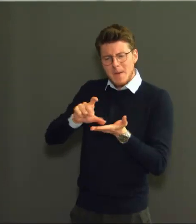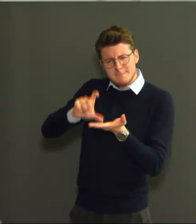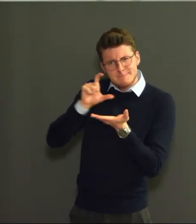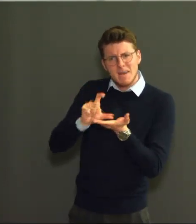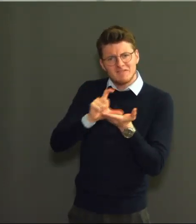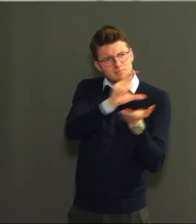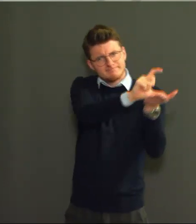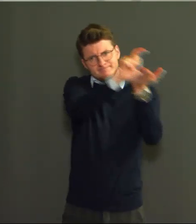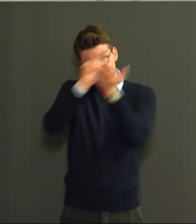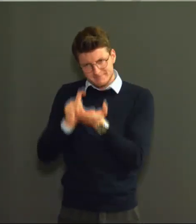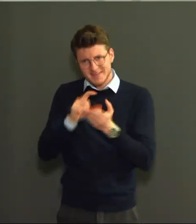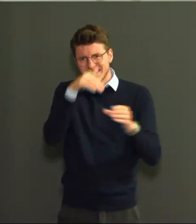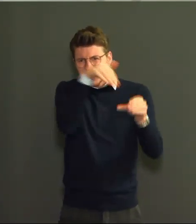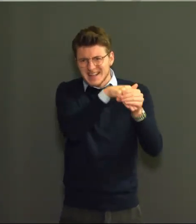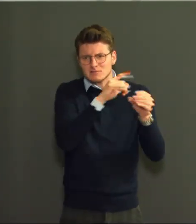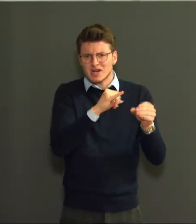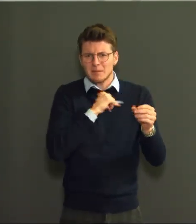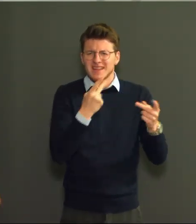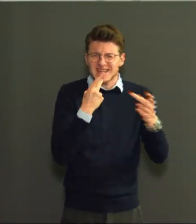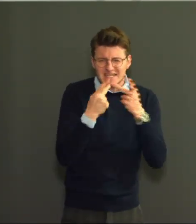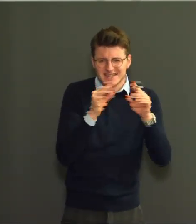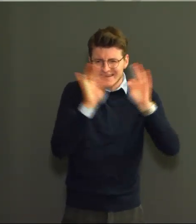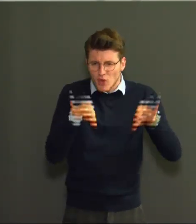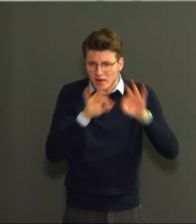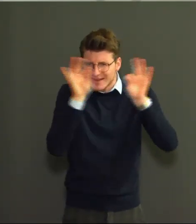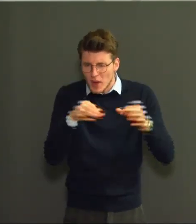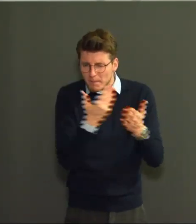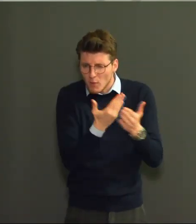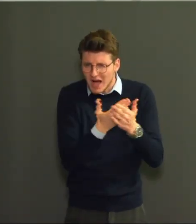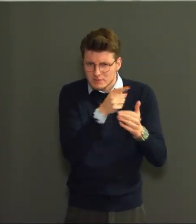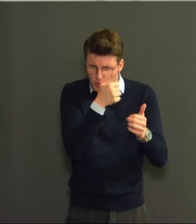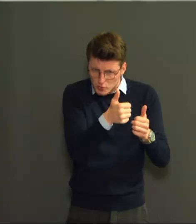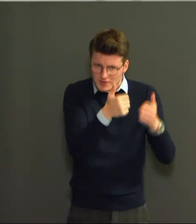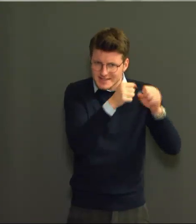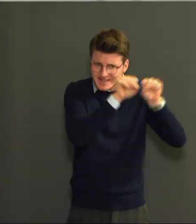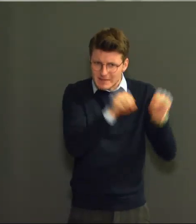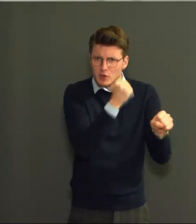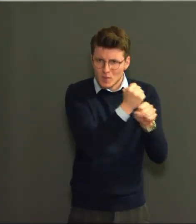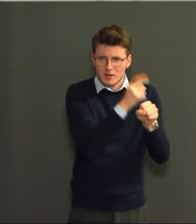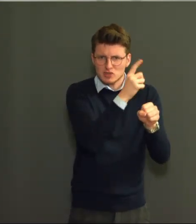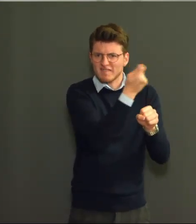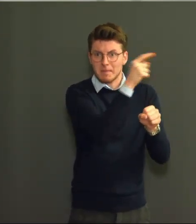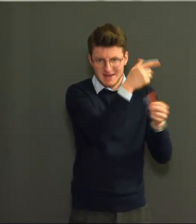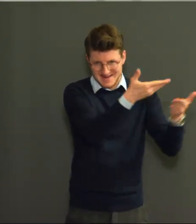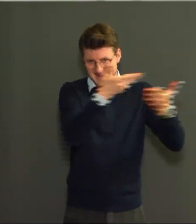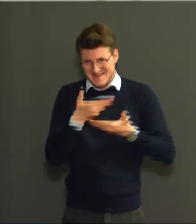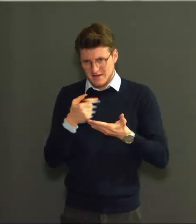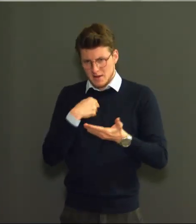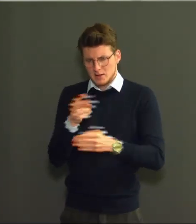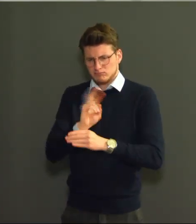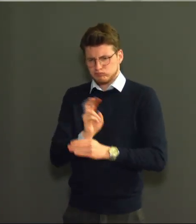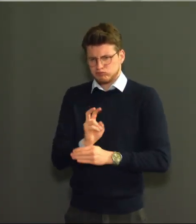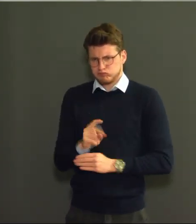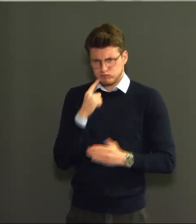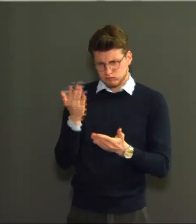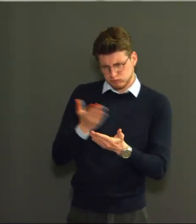Wij controleren ook deze dossiers en zo beschermen we de gebruikers en vermijden we dat ze misleid